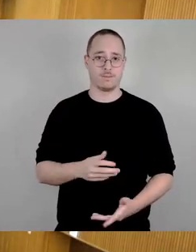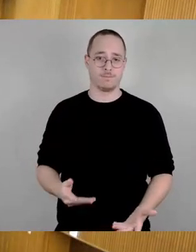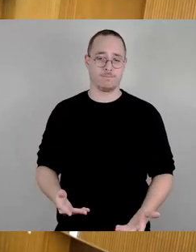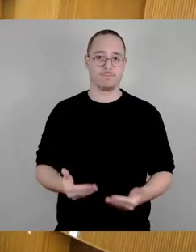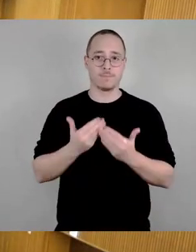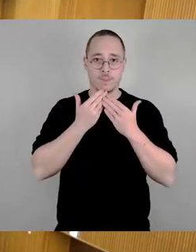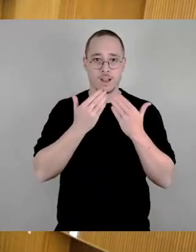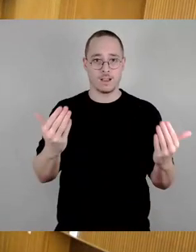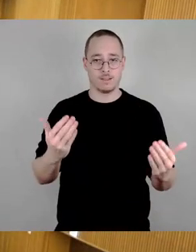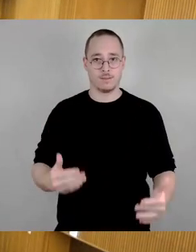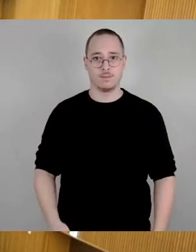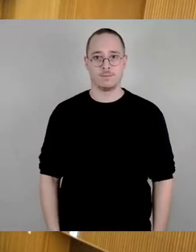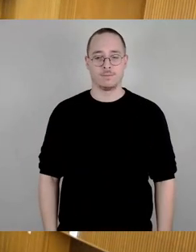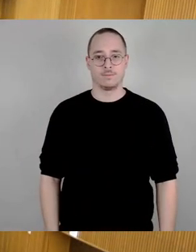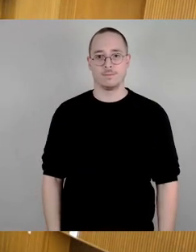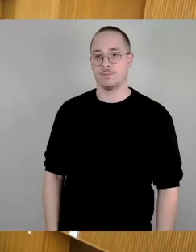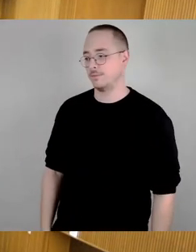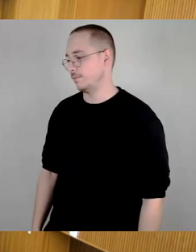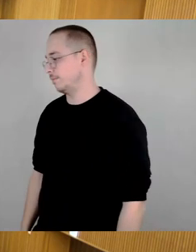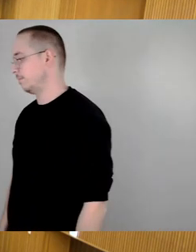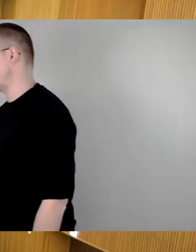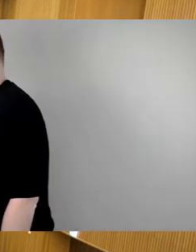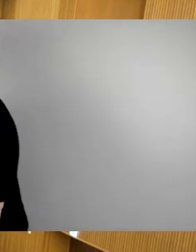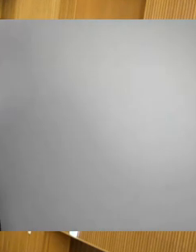Als nächstes SPD-Fraktion, Herr Triefs.